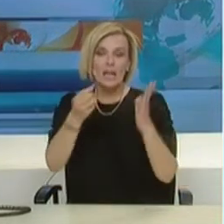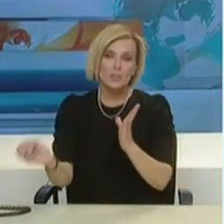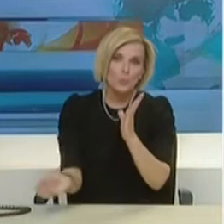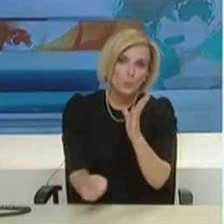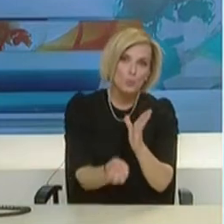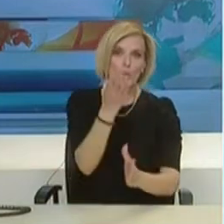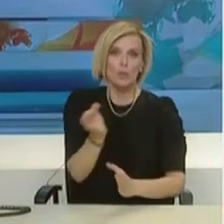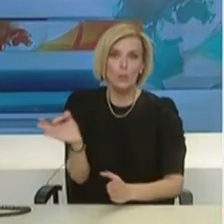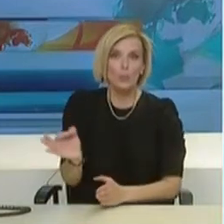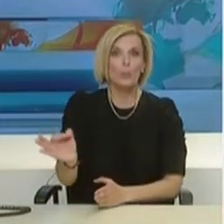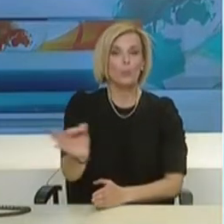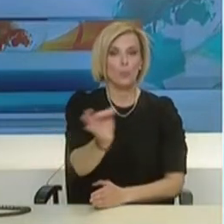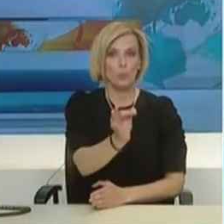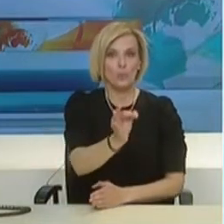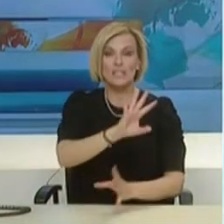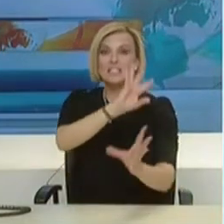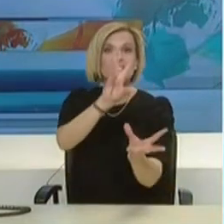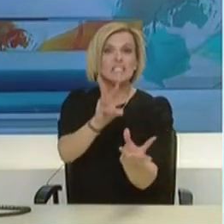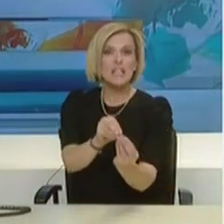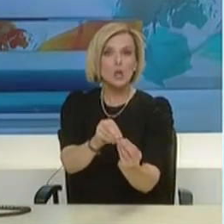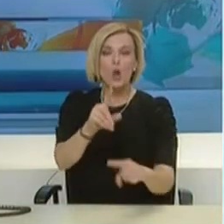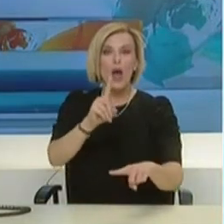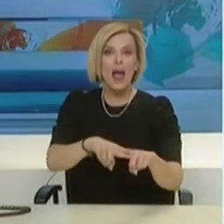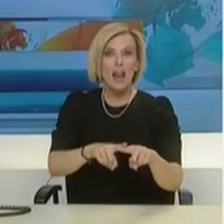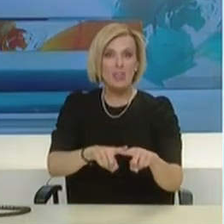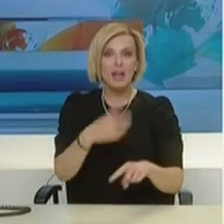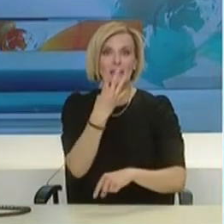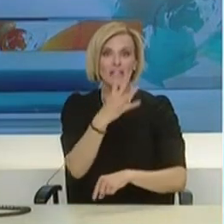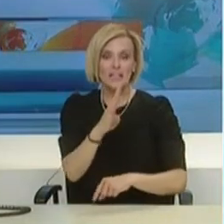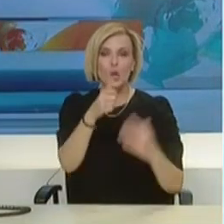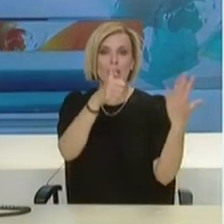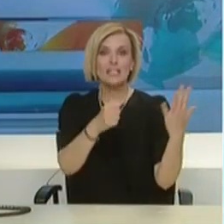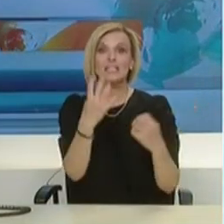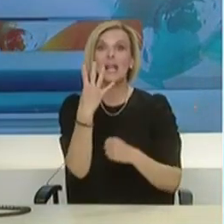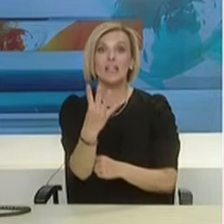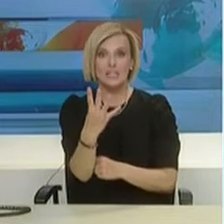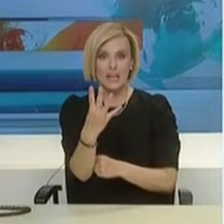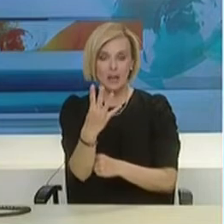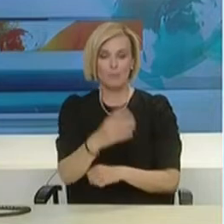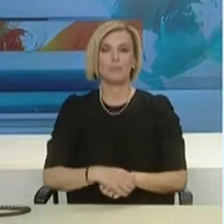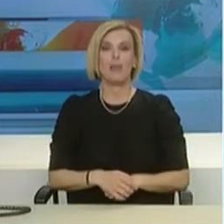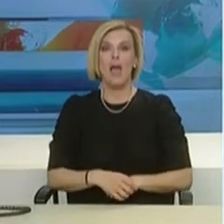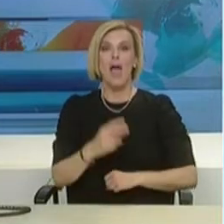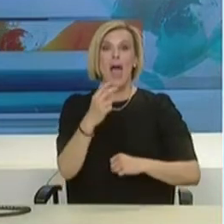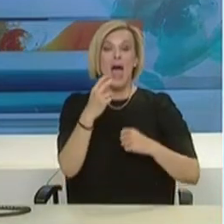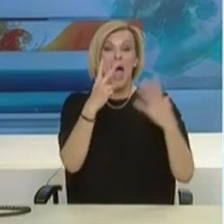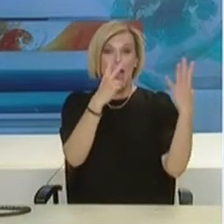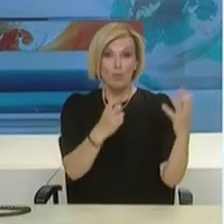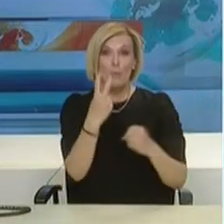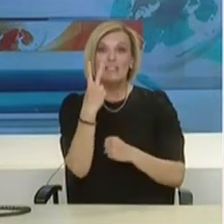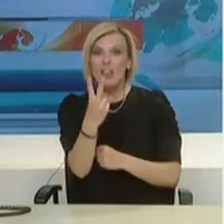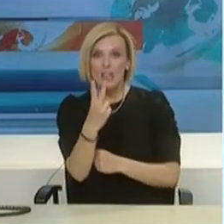επιβεβαιωμένων κρούσματων ανέρχεται σε 464. 72 από τα κρούσματα έχουν απροσδιορίστη πηγή